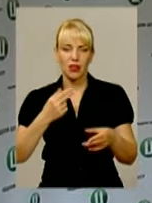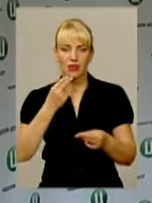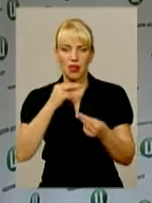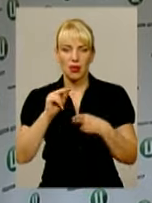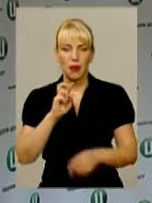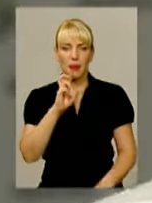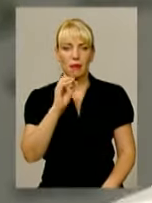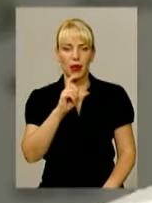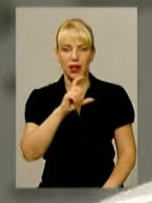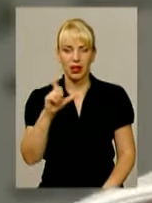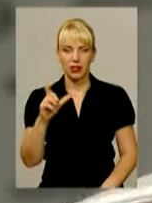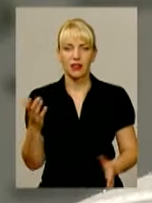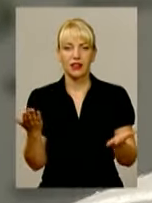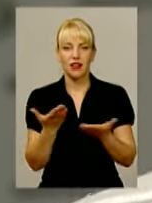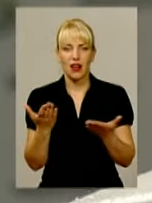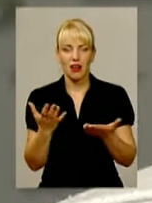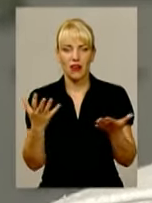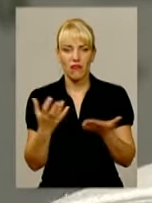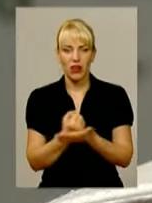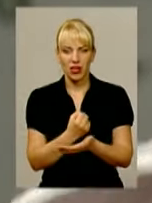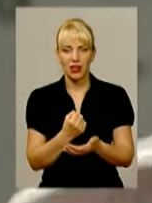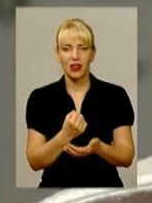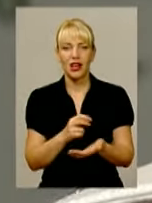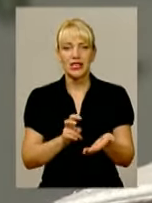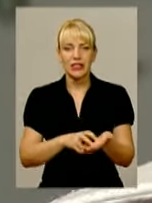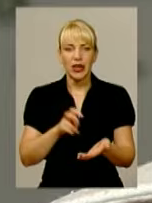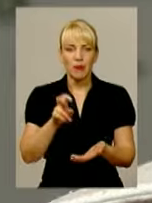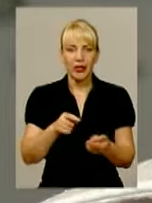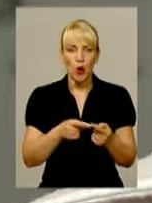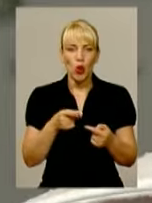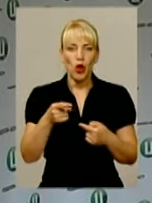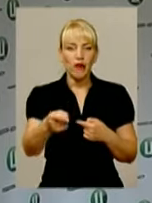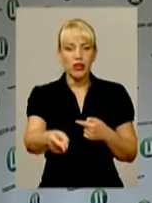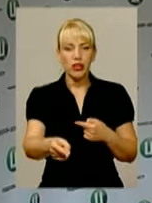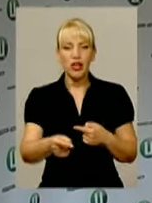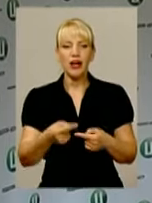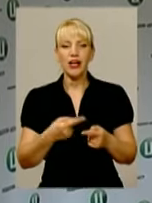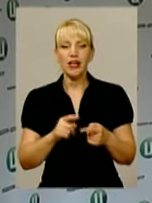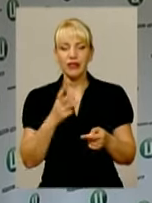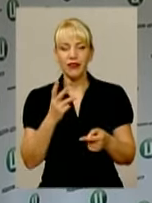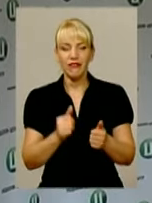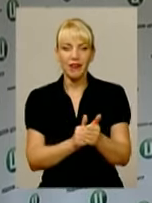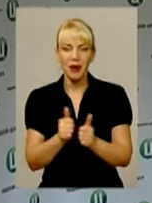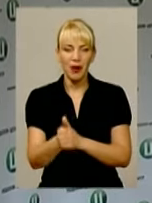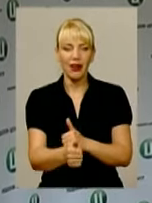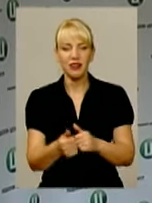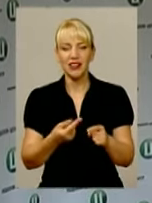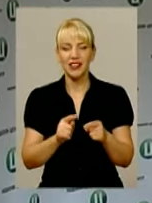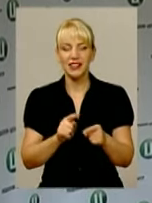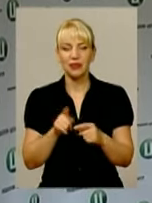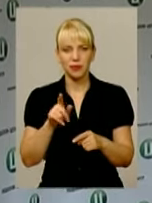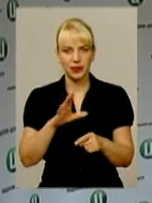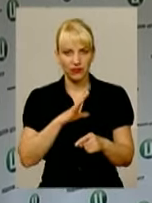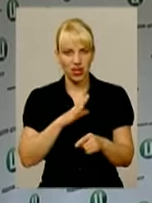Марина Бех, яка виграла стрибки в довжину. В останній спробі випередила, боротьба була